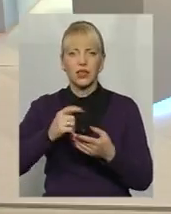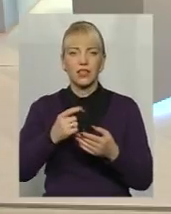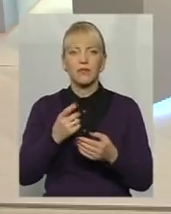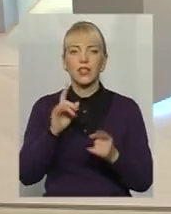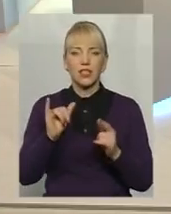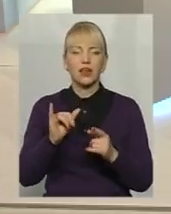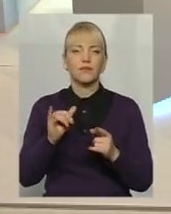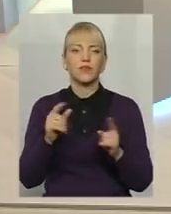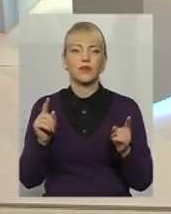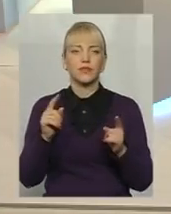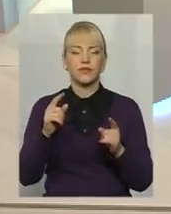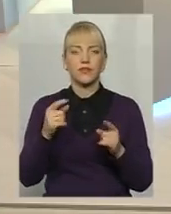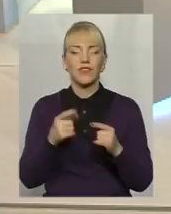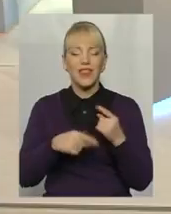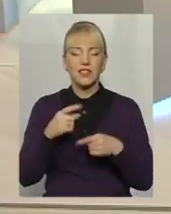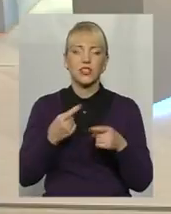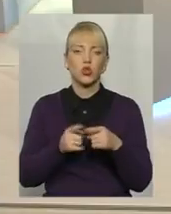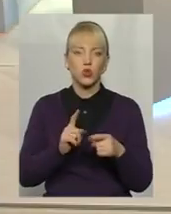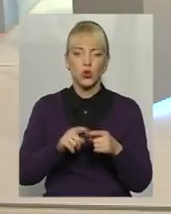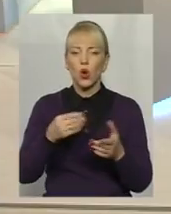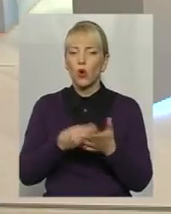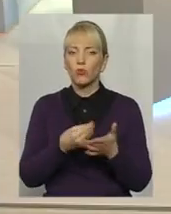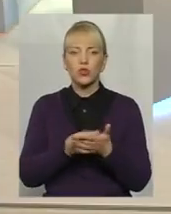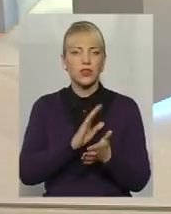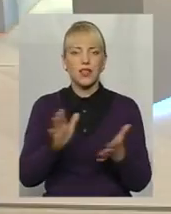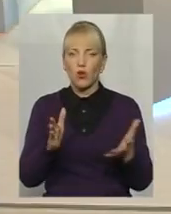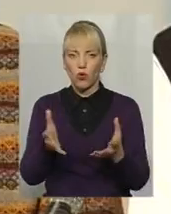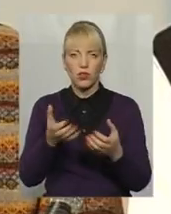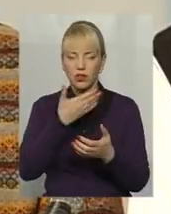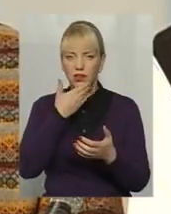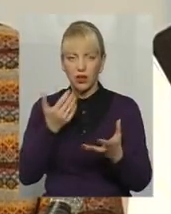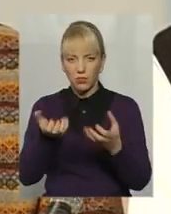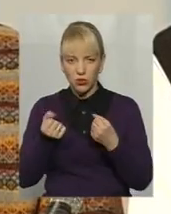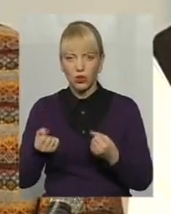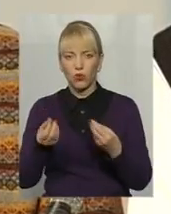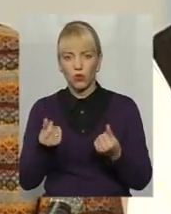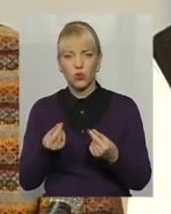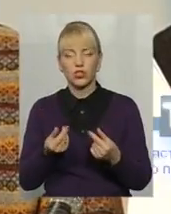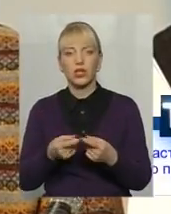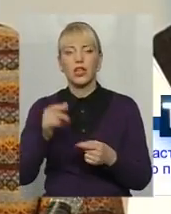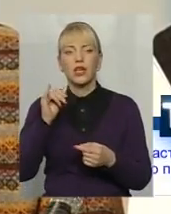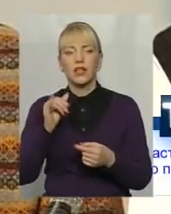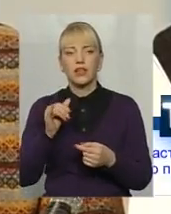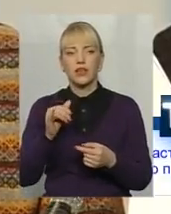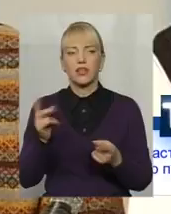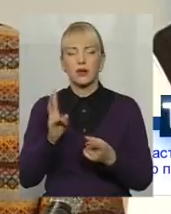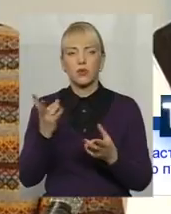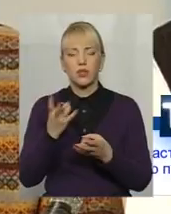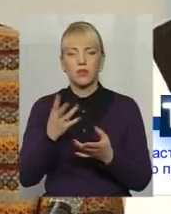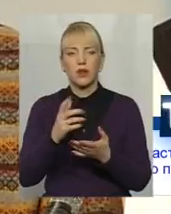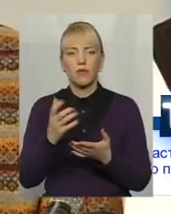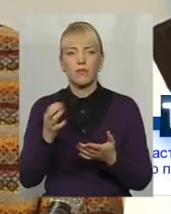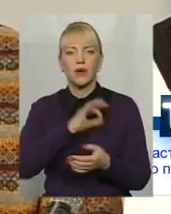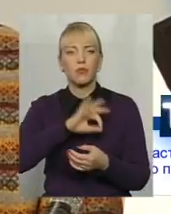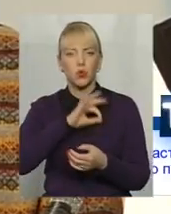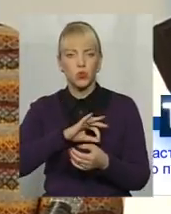не доотримують ці кошти, які необхідно спрямувати, залежно від першочерговості, які витрати потребують в першу чергу. Тобто